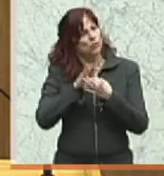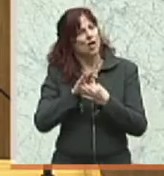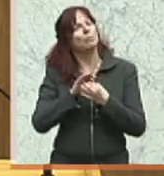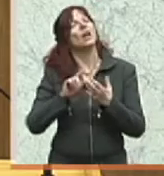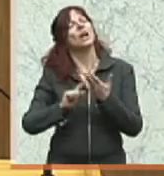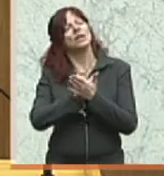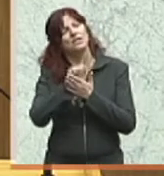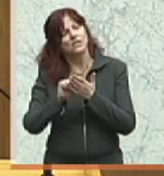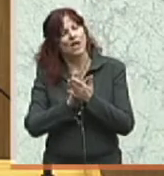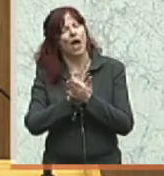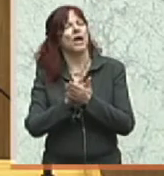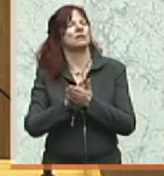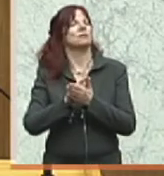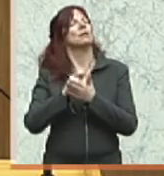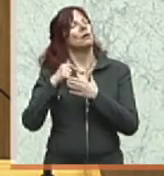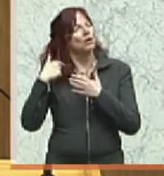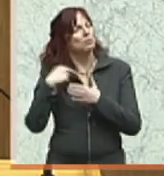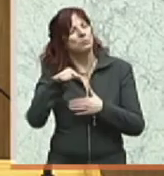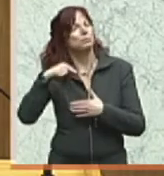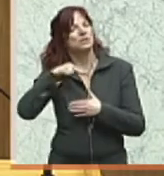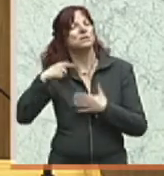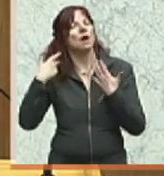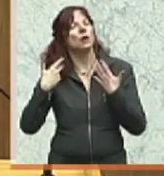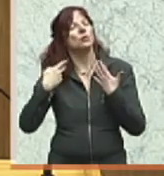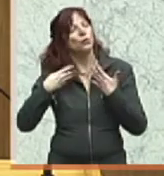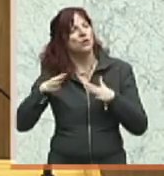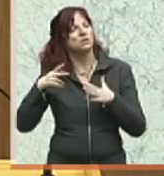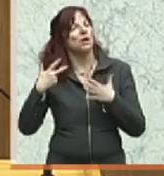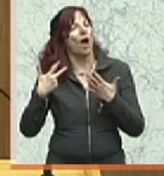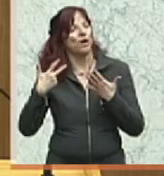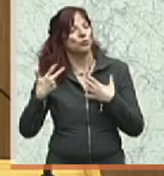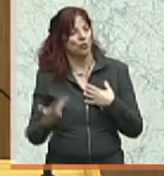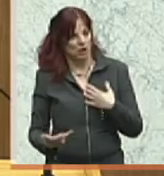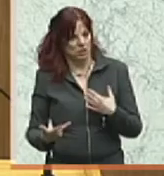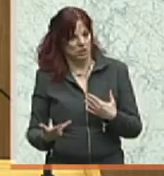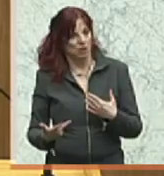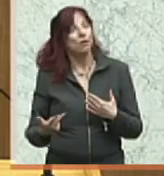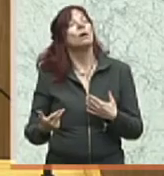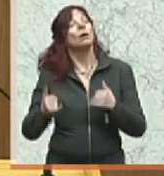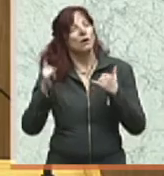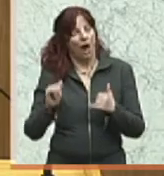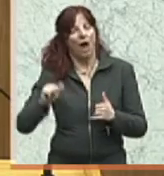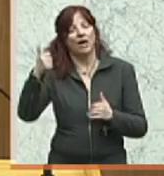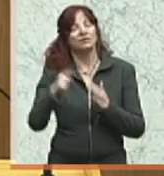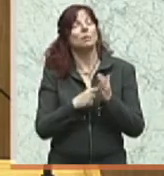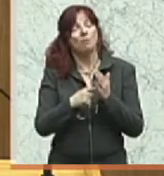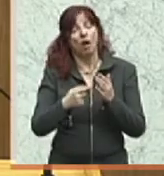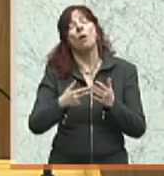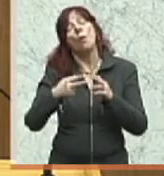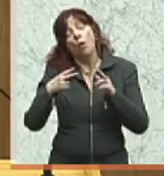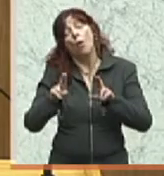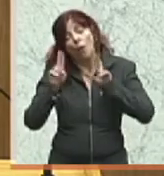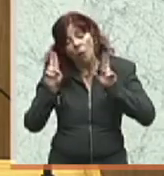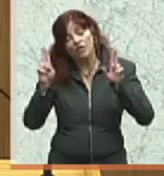Erstmals legen wir fest, ja, es war Unrecht, was damals begangen ist. Erstmals ist diese